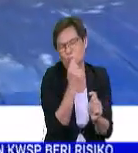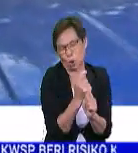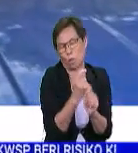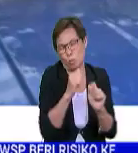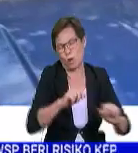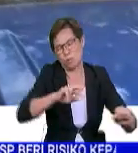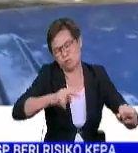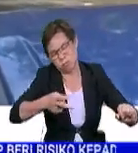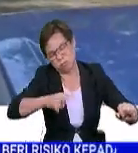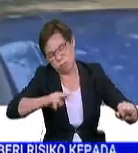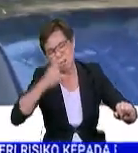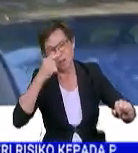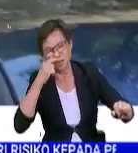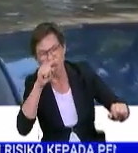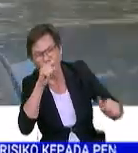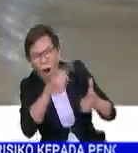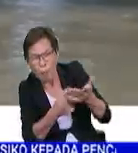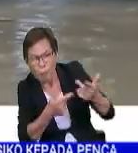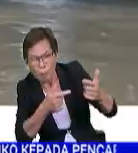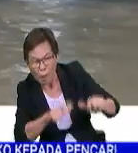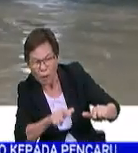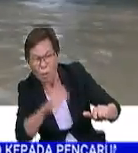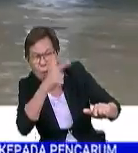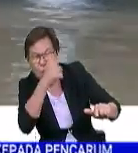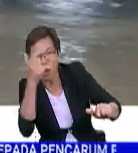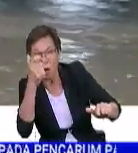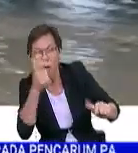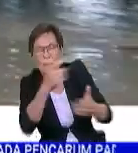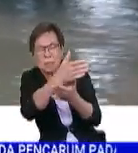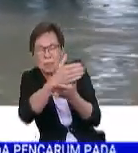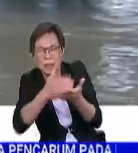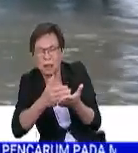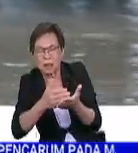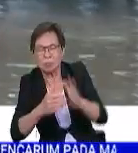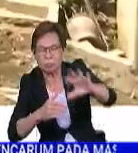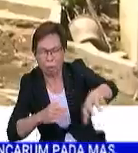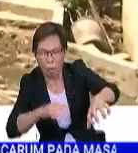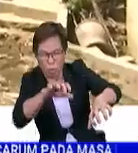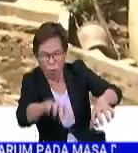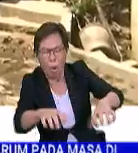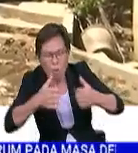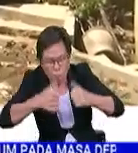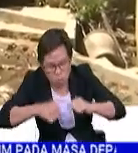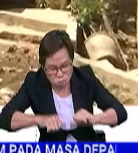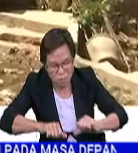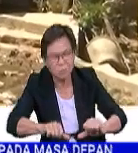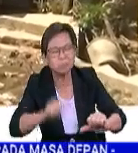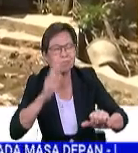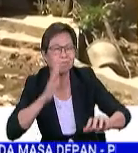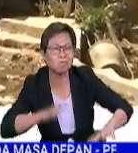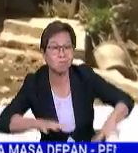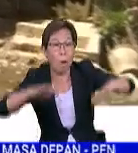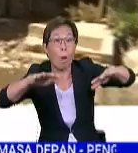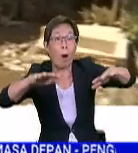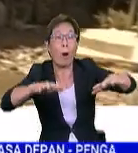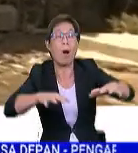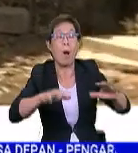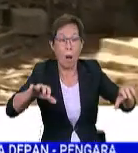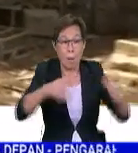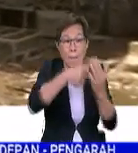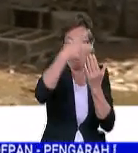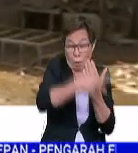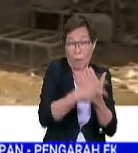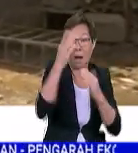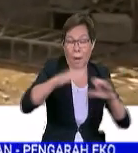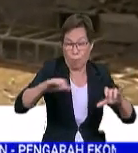boleh berubah mengikut perkembangan keadaan semasa berikutan sesetengah kawasan masih dilanda banjir. Pelaksanaan inisiatif itu akan